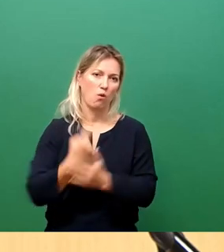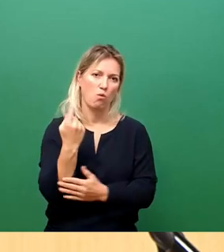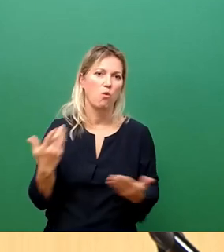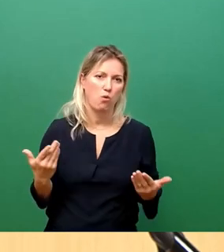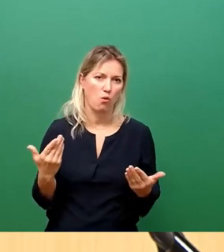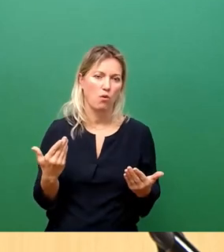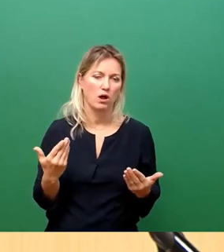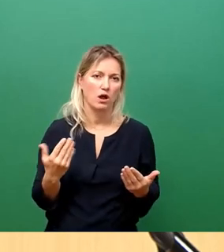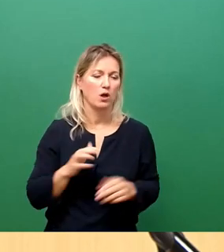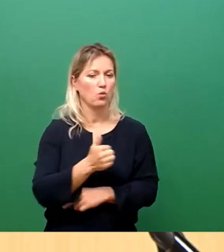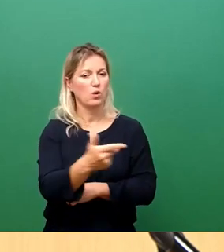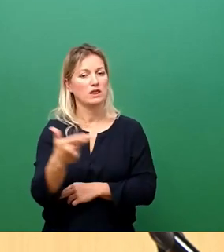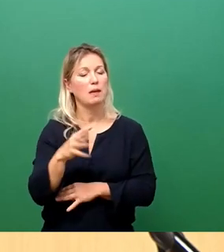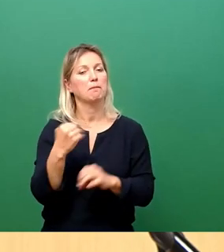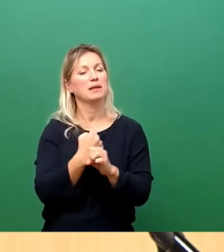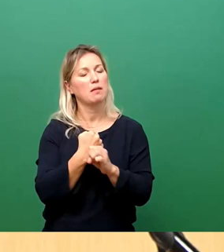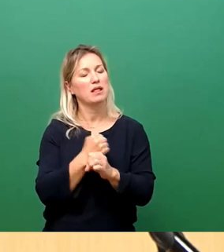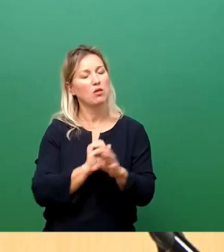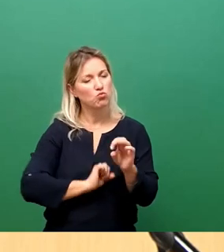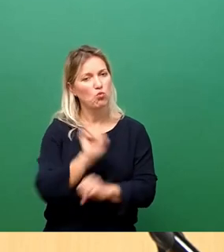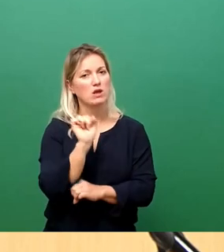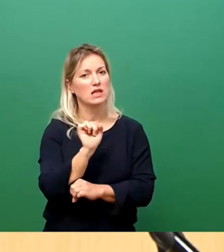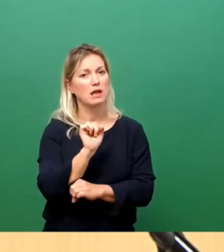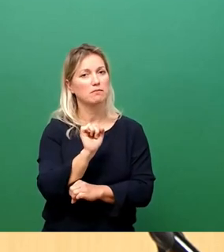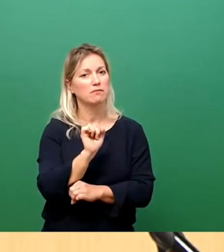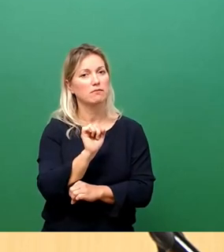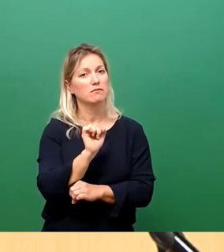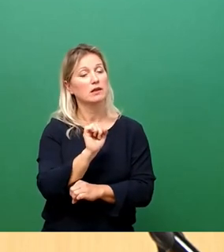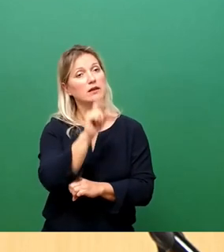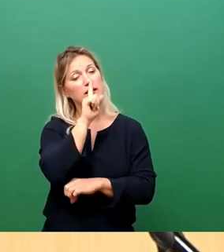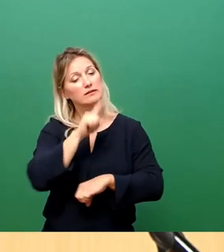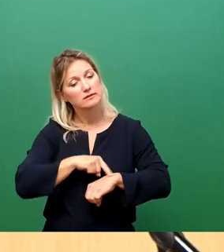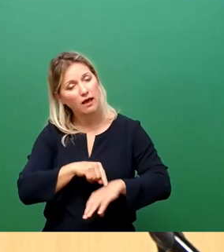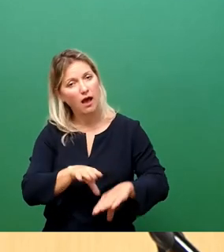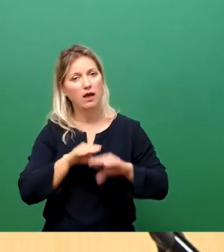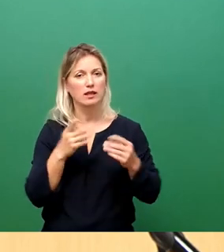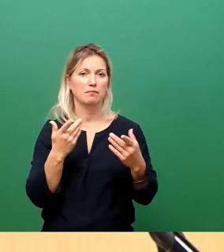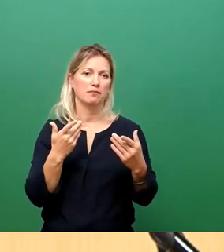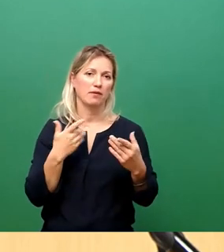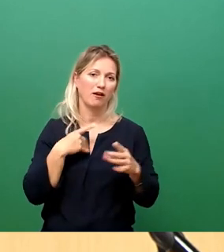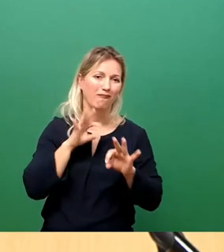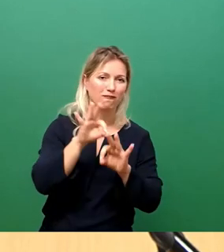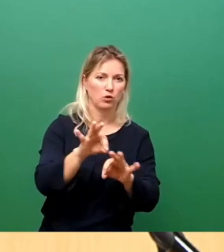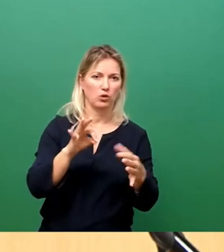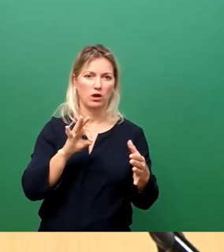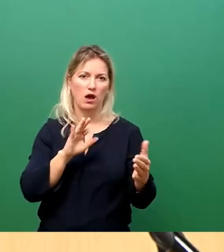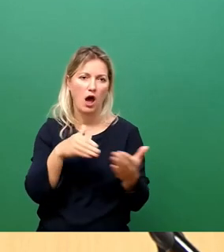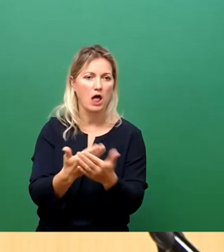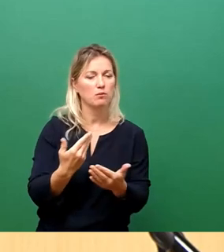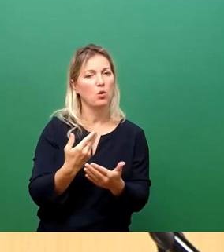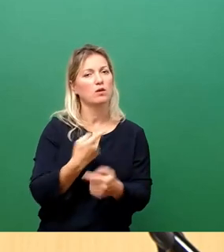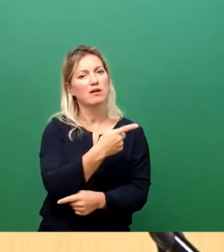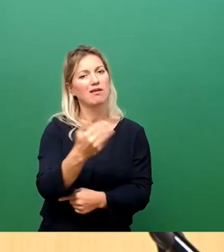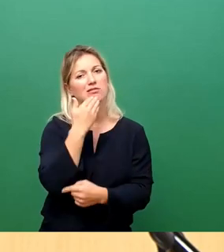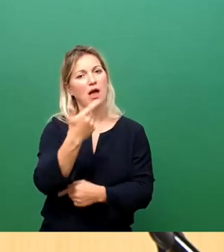Mitarbeiter nehmen es aber sehr dankend an, wenn man sich auch ihnen zuwendet, ihnen Angebote macht, die sie an der